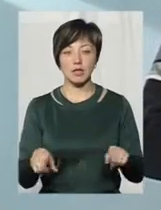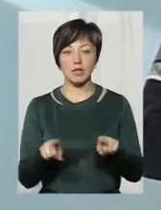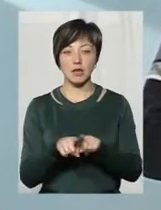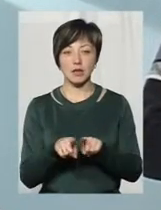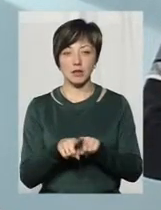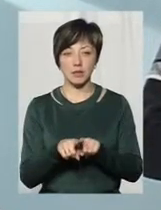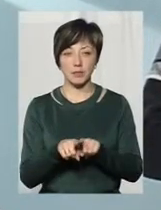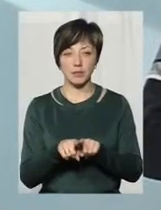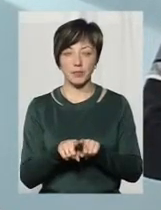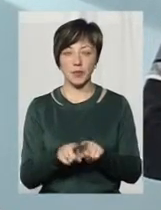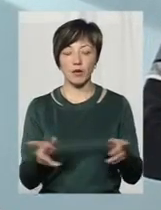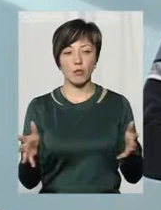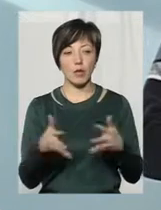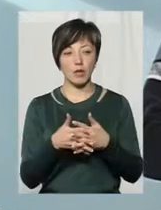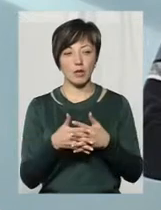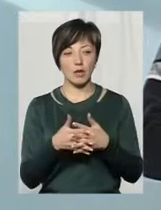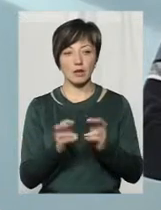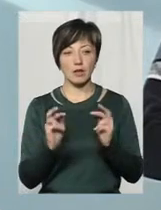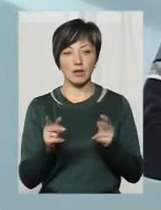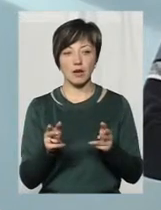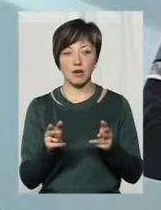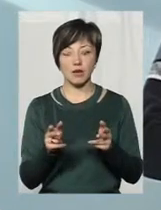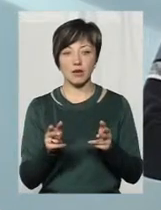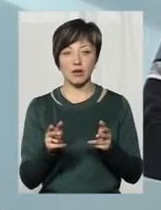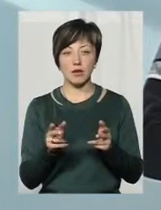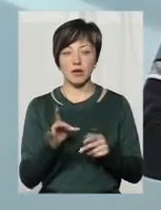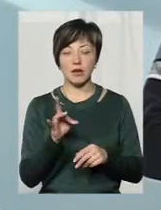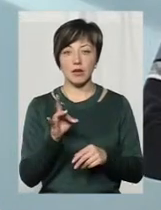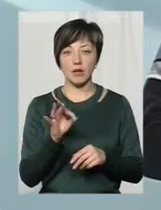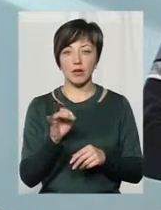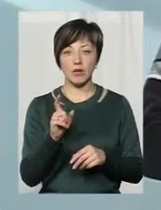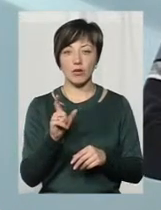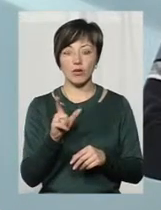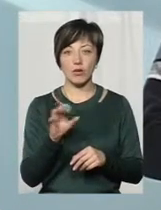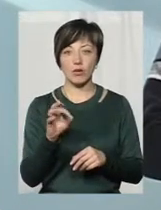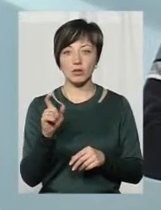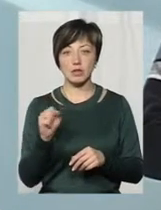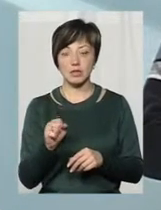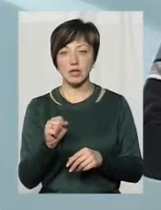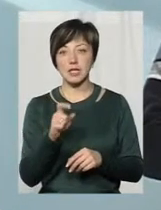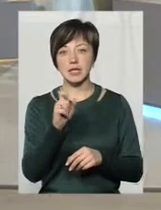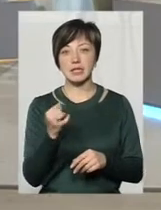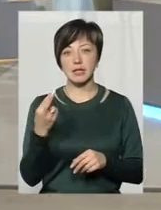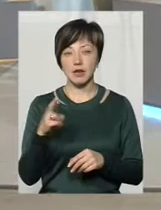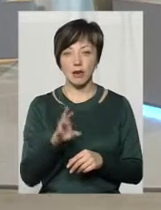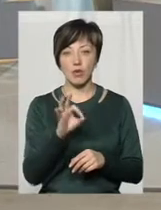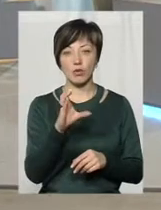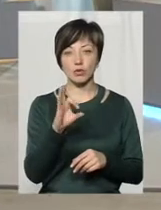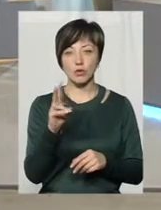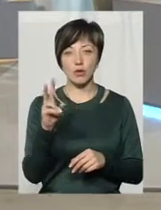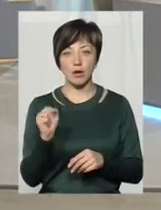поєднання, як Рогоза, як Татарське зілля, як Осока,